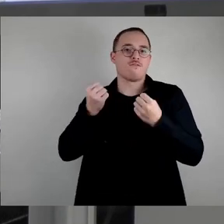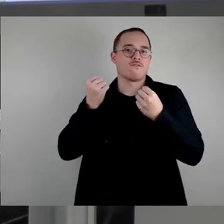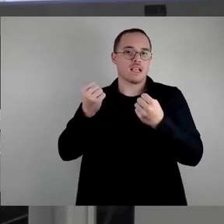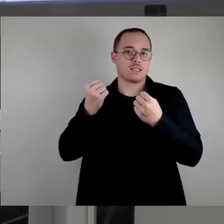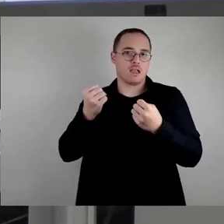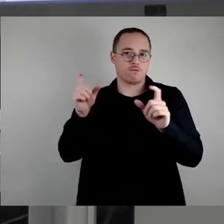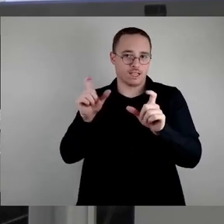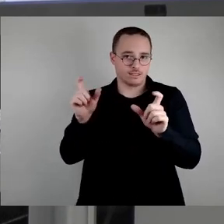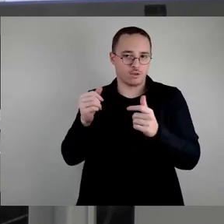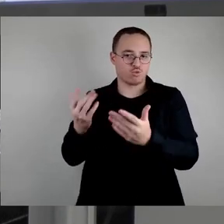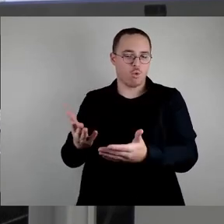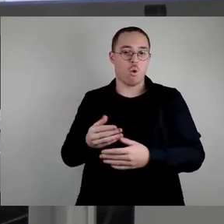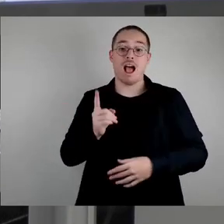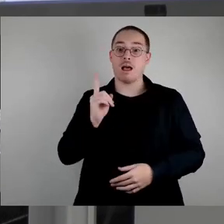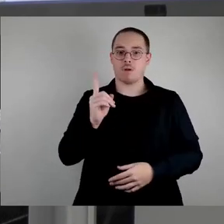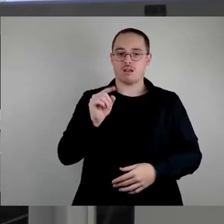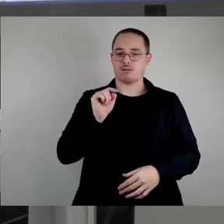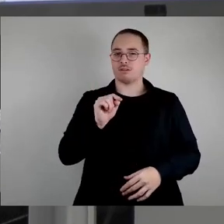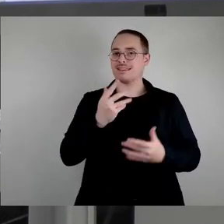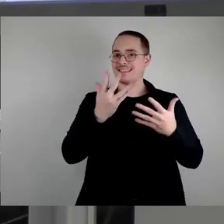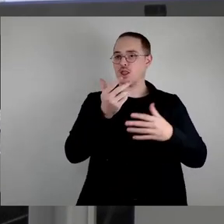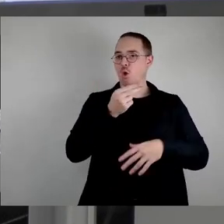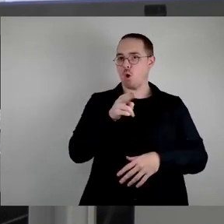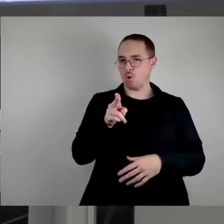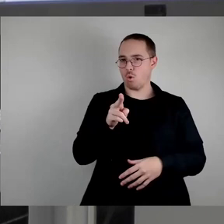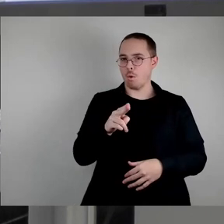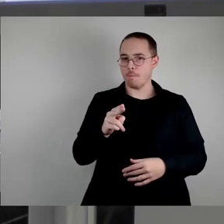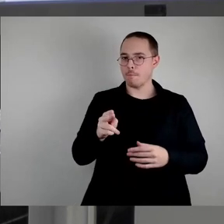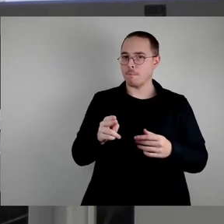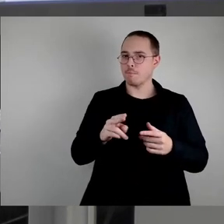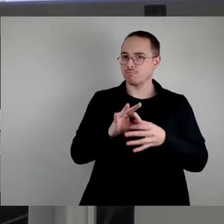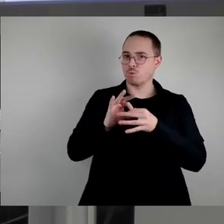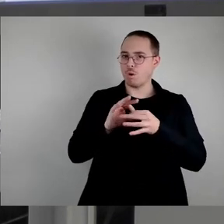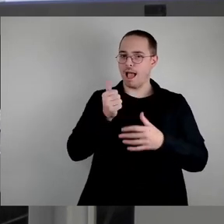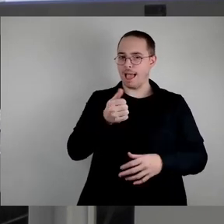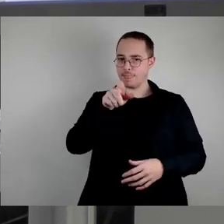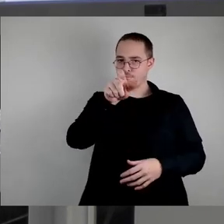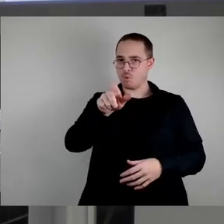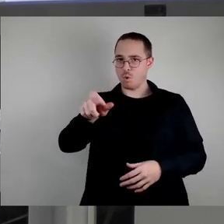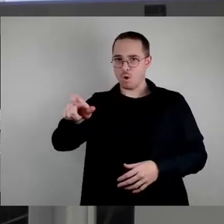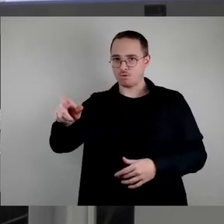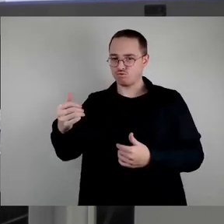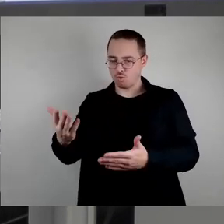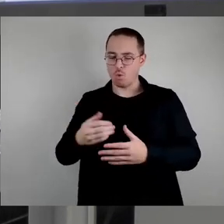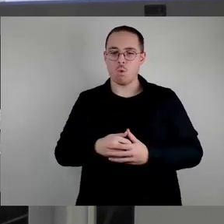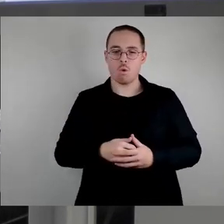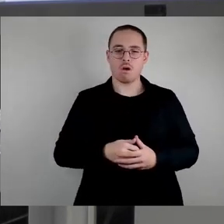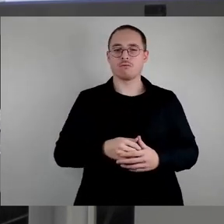genau in der Größenordnung, die aus unserer Sicht sinnvoll ist. Sie wird sehr unterschiedlich in den